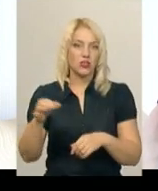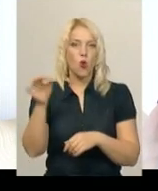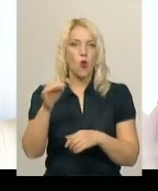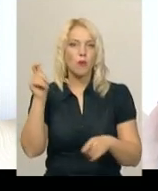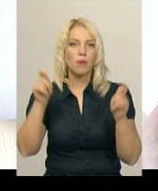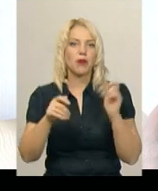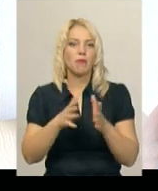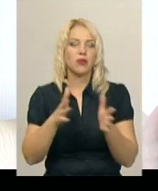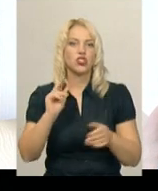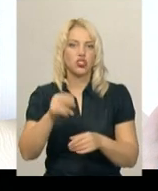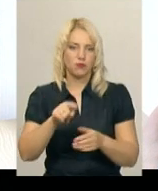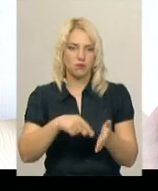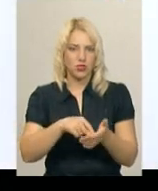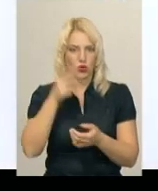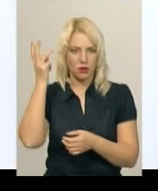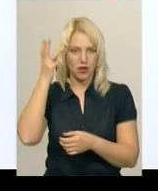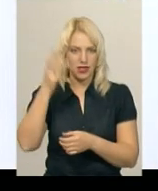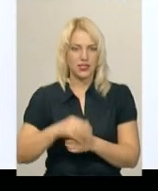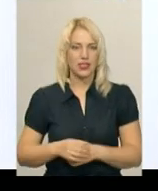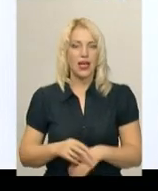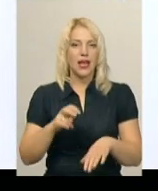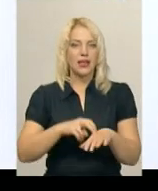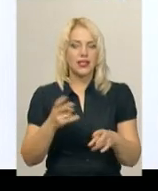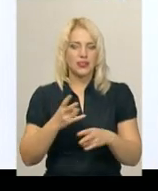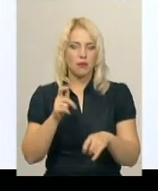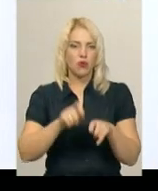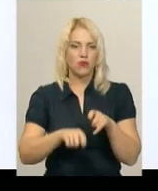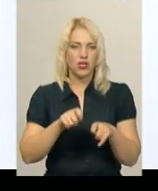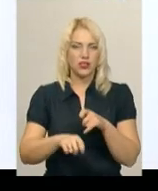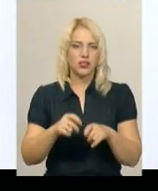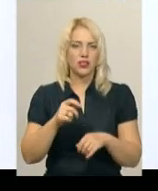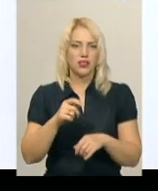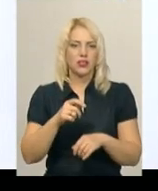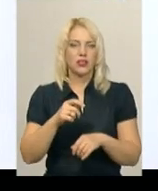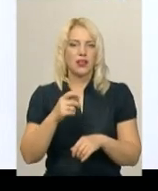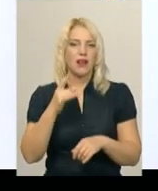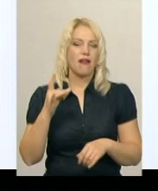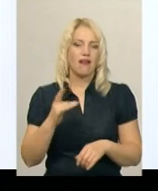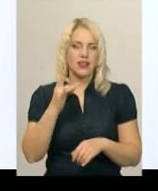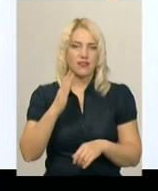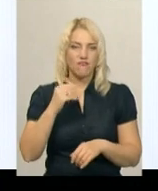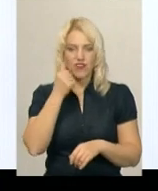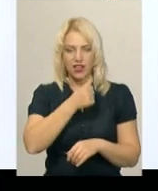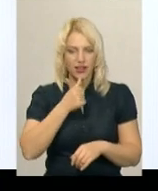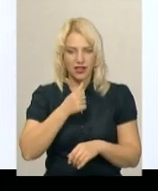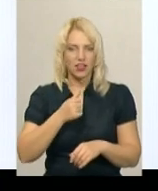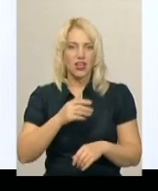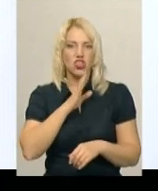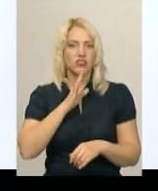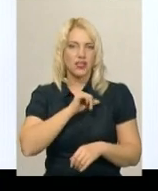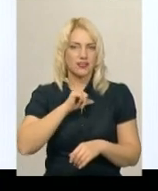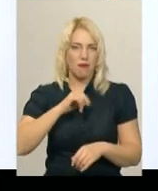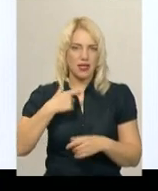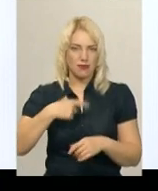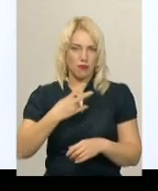ті люди, які живуть в місті Хмельницькому. Лікаря потрібно перевіряти один раз на рік, сама жінка повинна себе оглядати